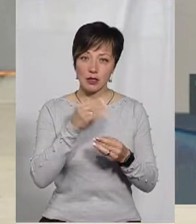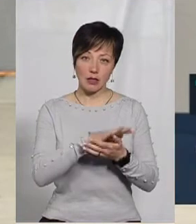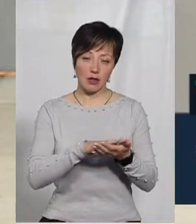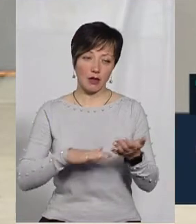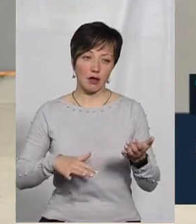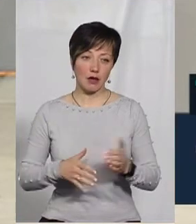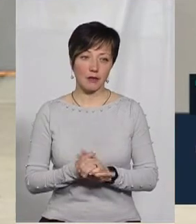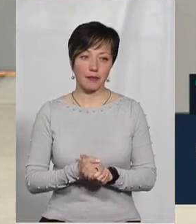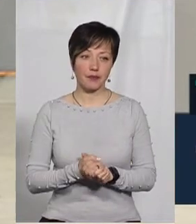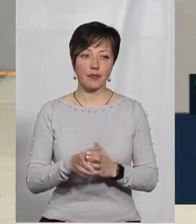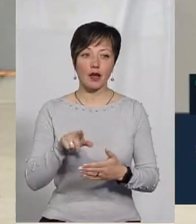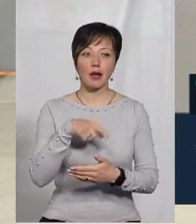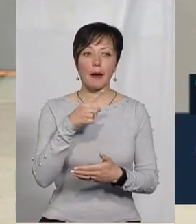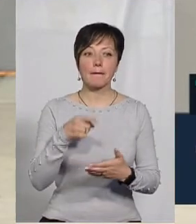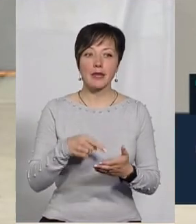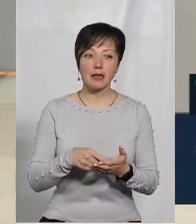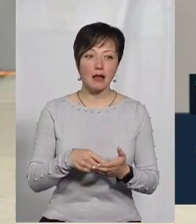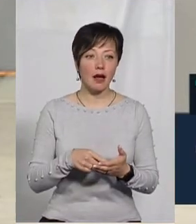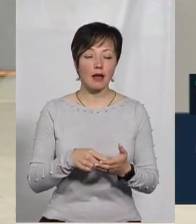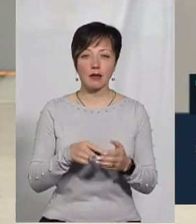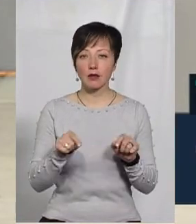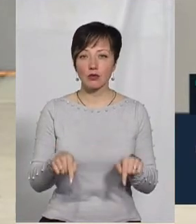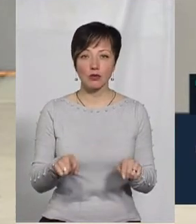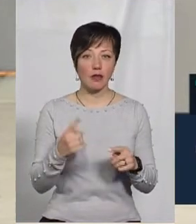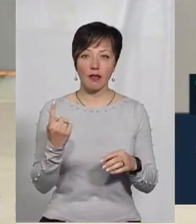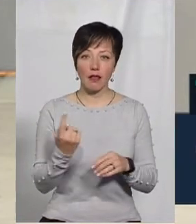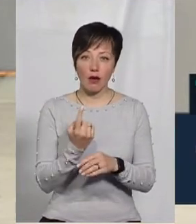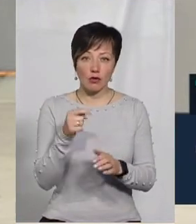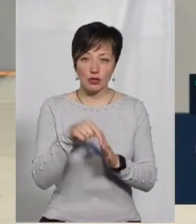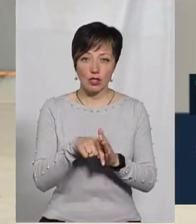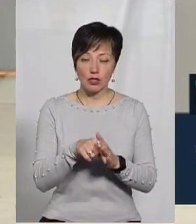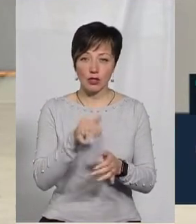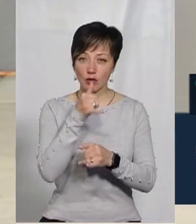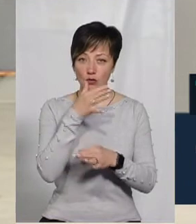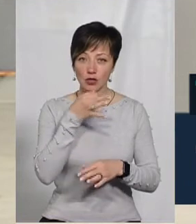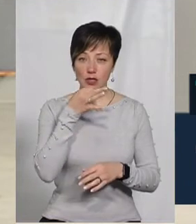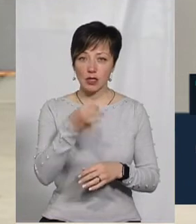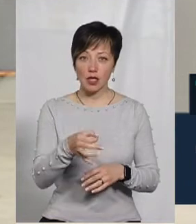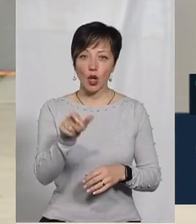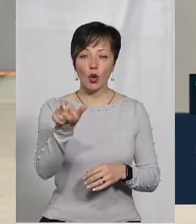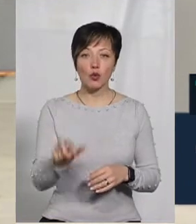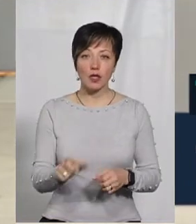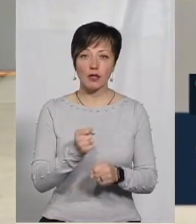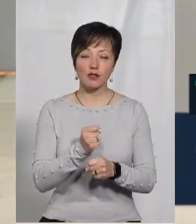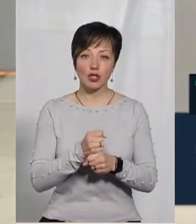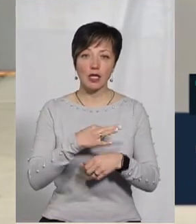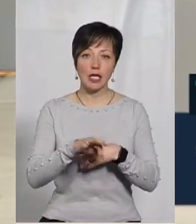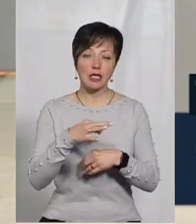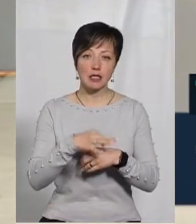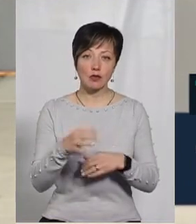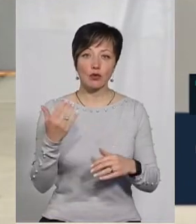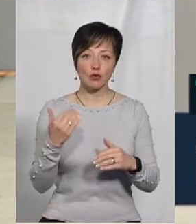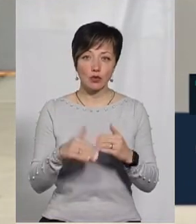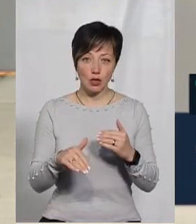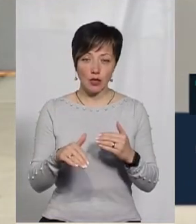і так далі. Тобто, питання тут неоднозначне. Тобто, не можна сказати, що людина, яка вчинила насильство, вона